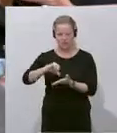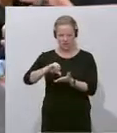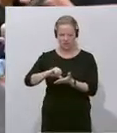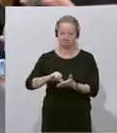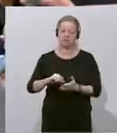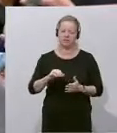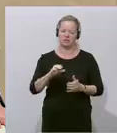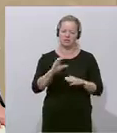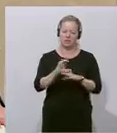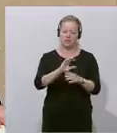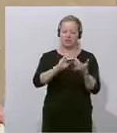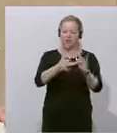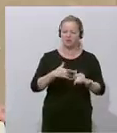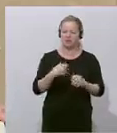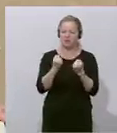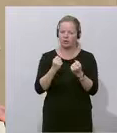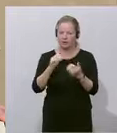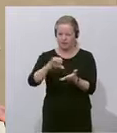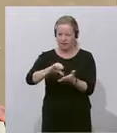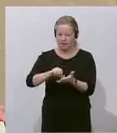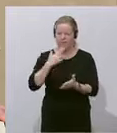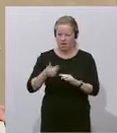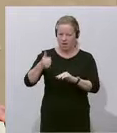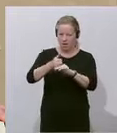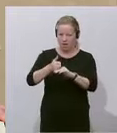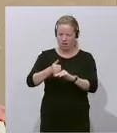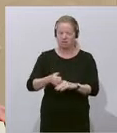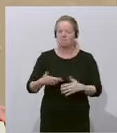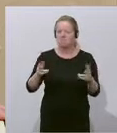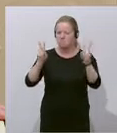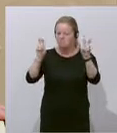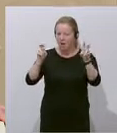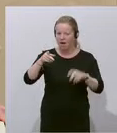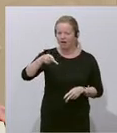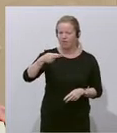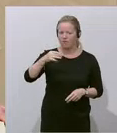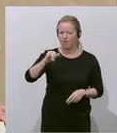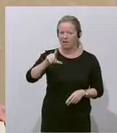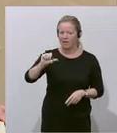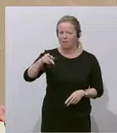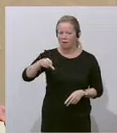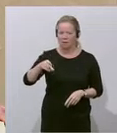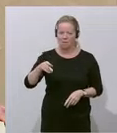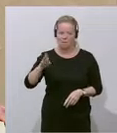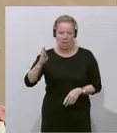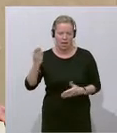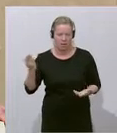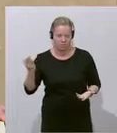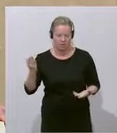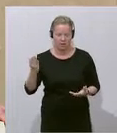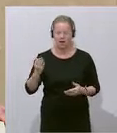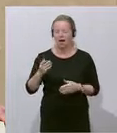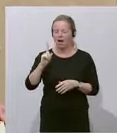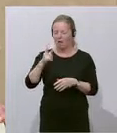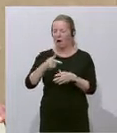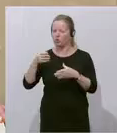Verfassungsschutz. Ein gewisser Philipp B., den Mitgliedern dieses Ausschusses gut bekannt.